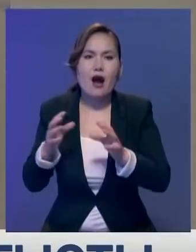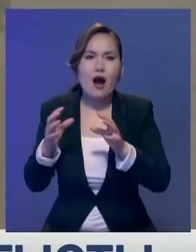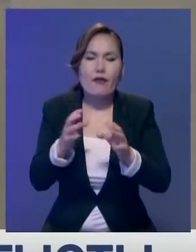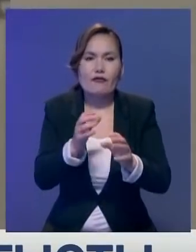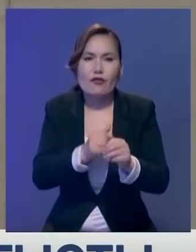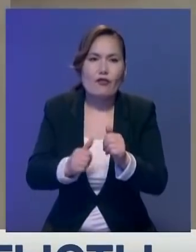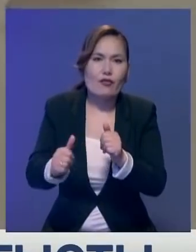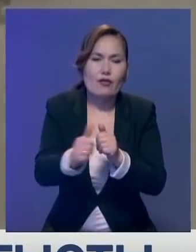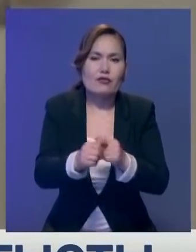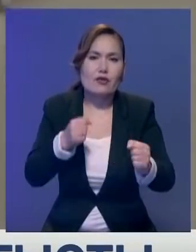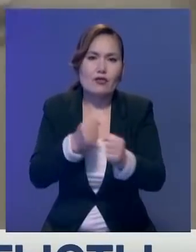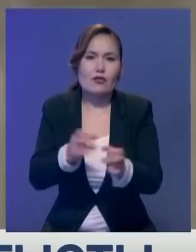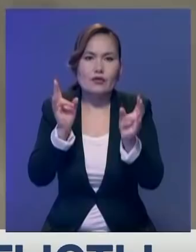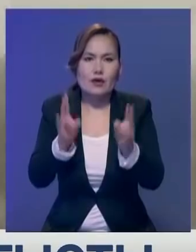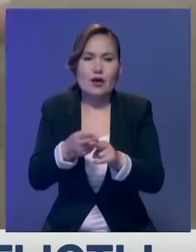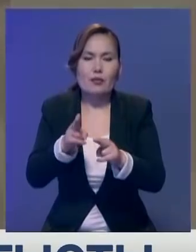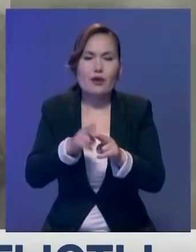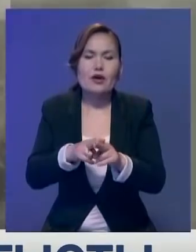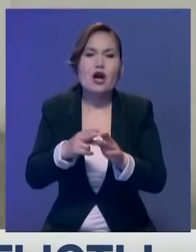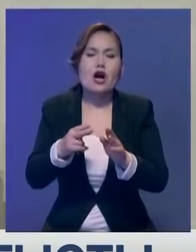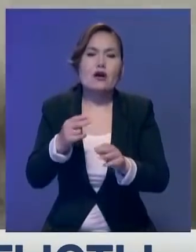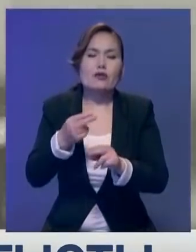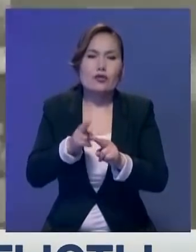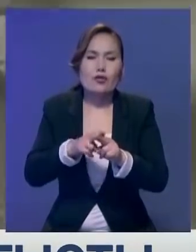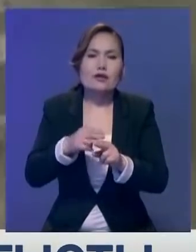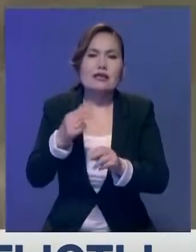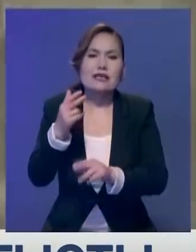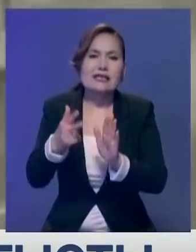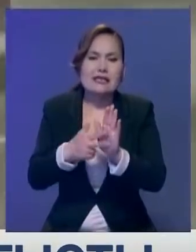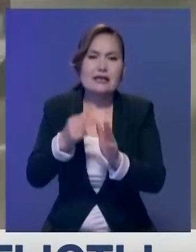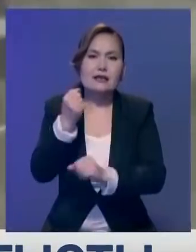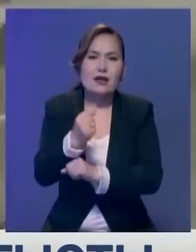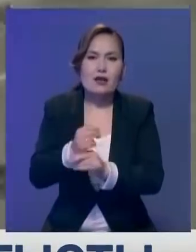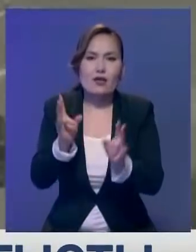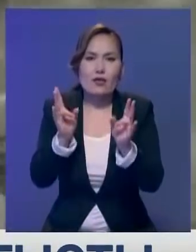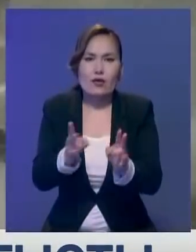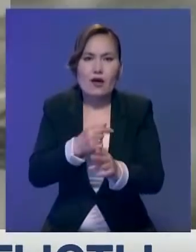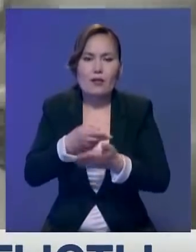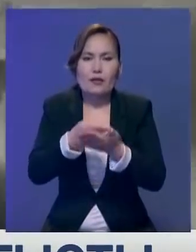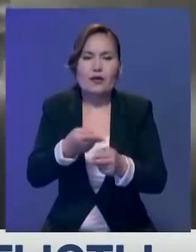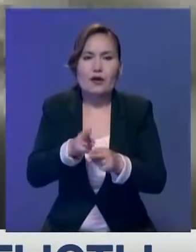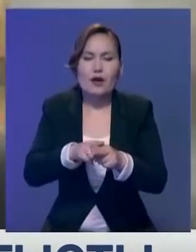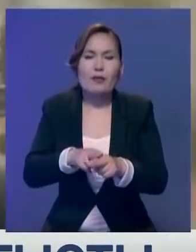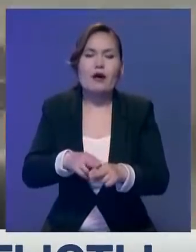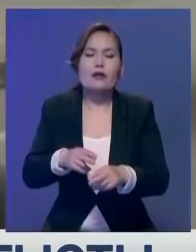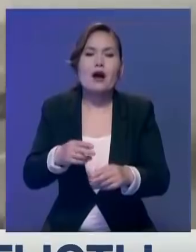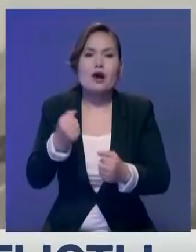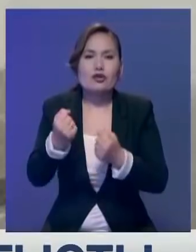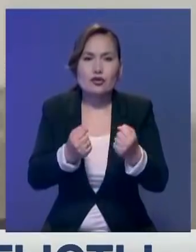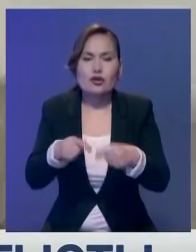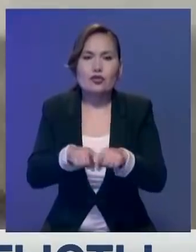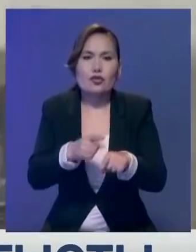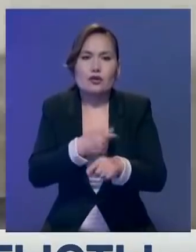ұзамын деп соқты қысқан. Салдарынан жұмысқа бар ажатқан 8 адам зардап шекті. Ақтобус жүргізу үшісі аудандық ауруханада жатыр.